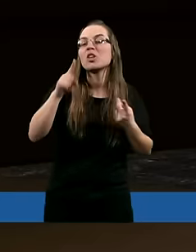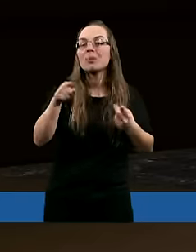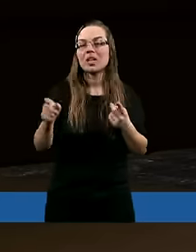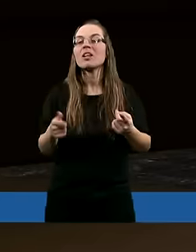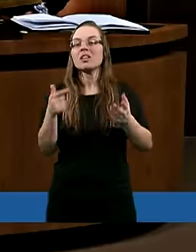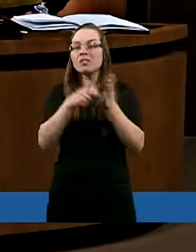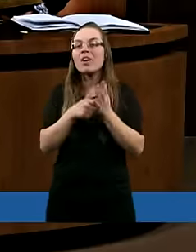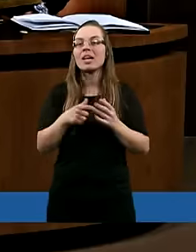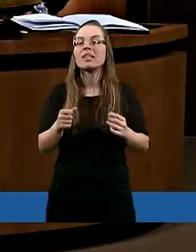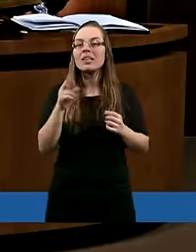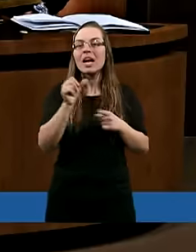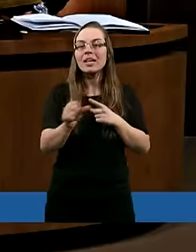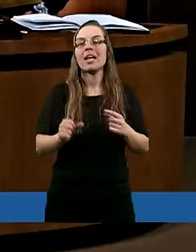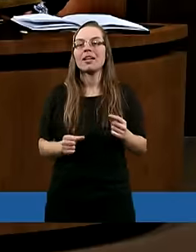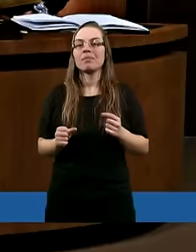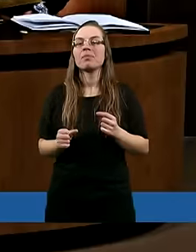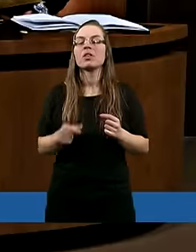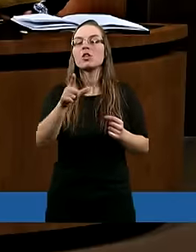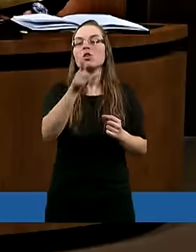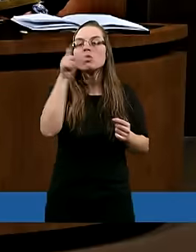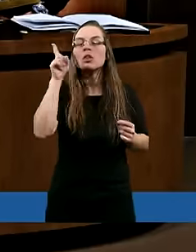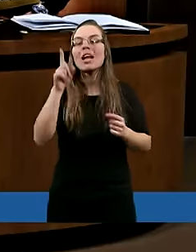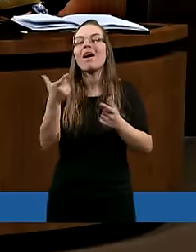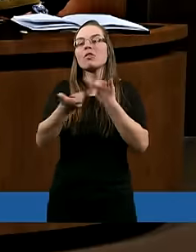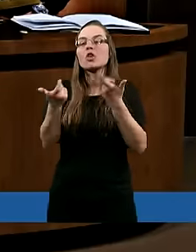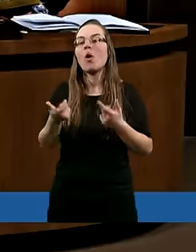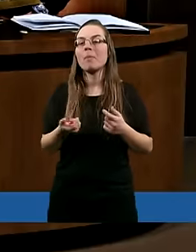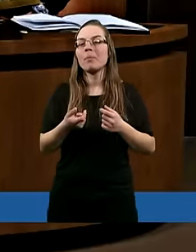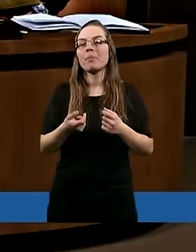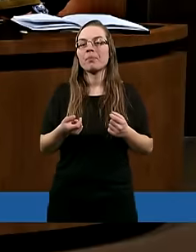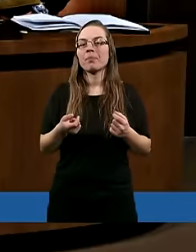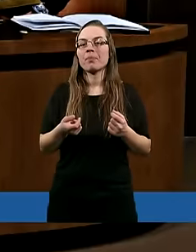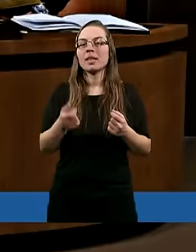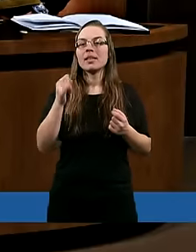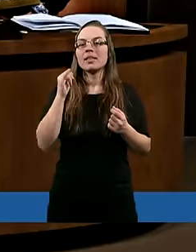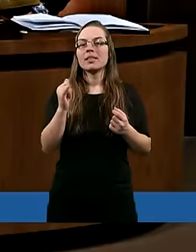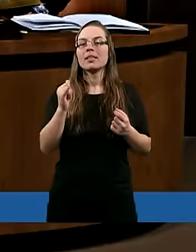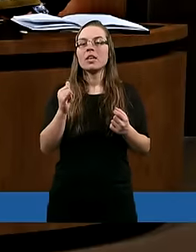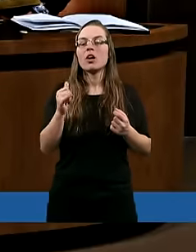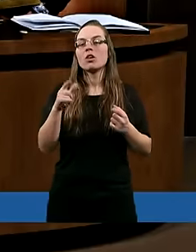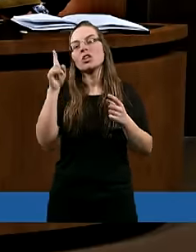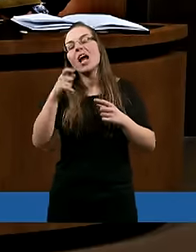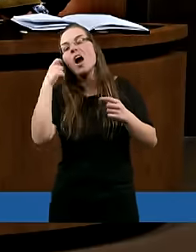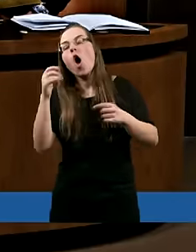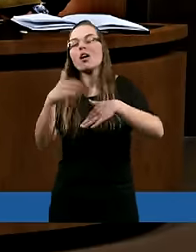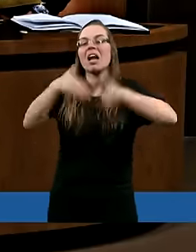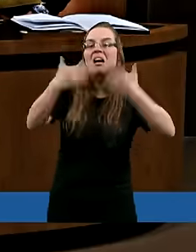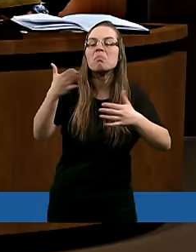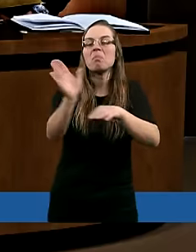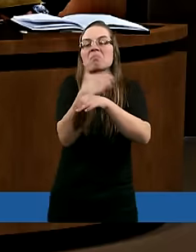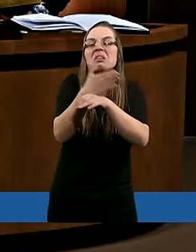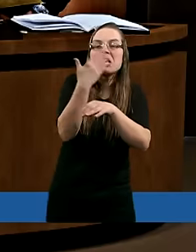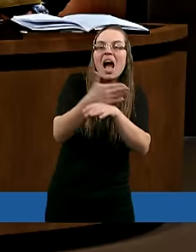prawda? Wylacja z dziećmi. jest trudno. Ale słuchajcie, są potem chwile, kiedy mija godzina, mija dzień,